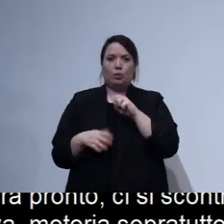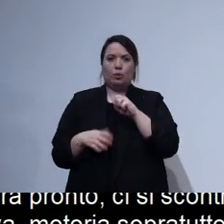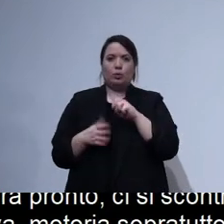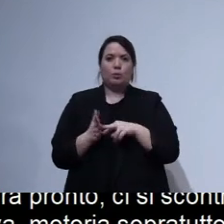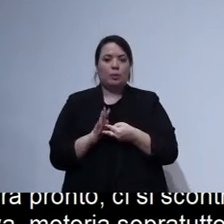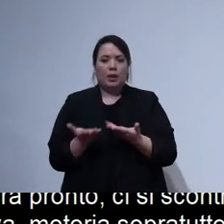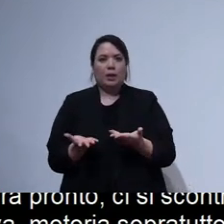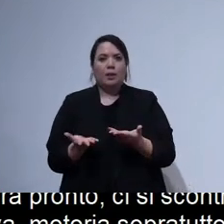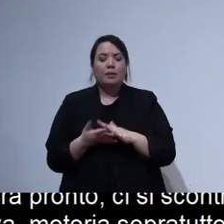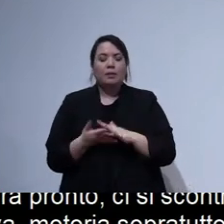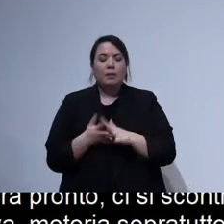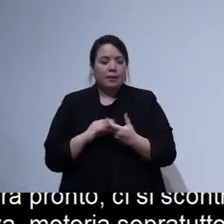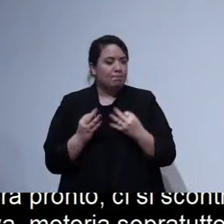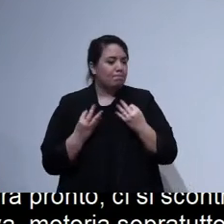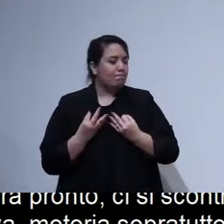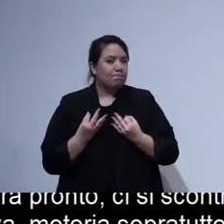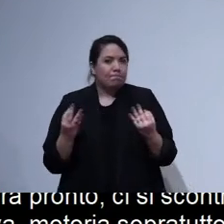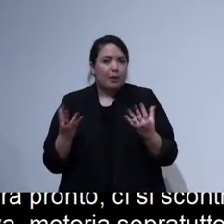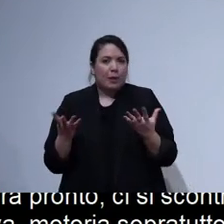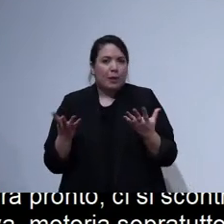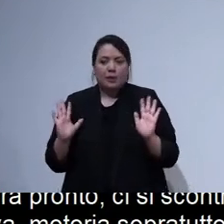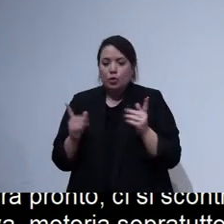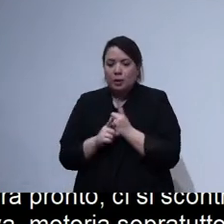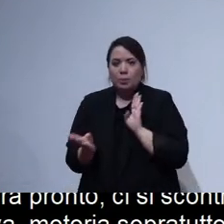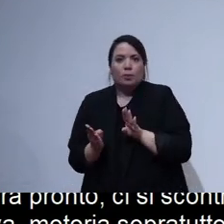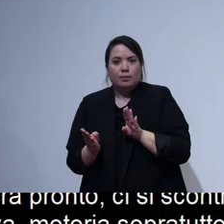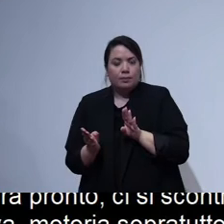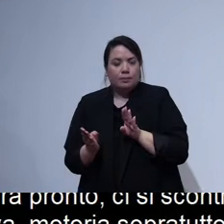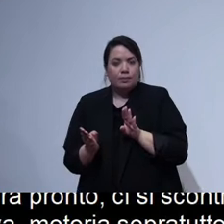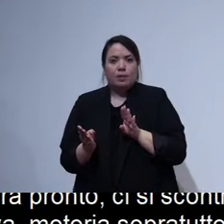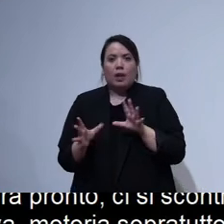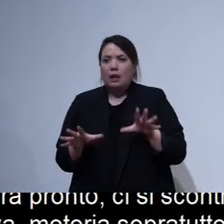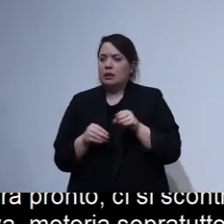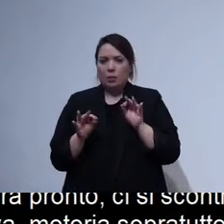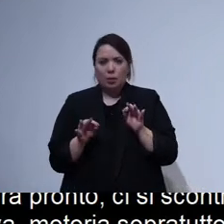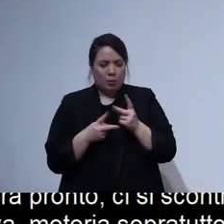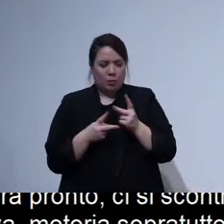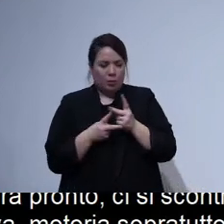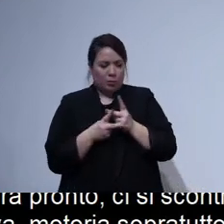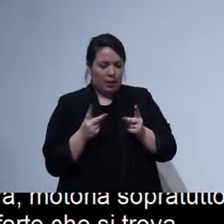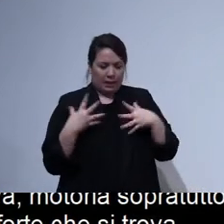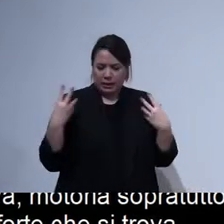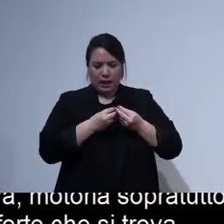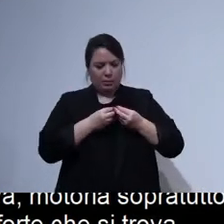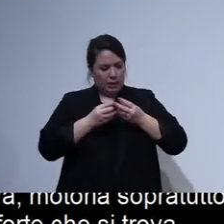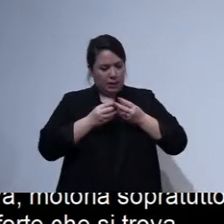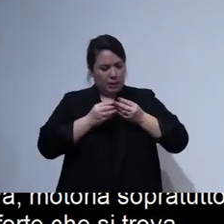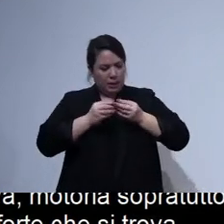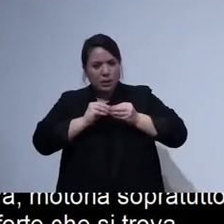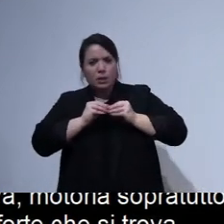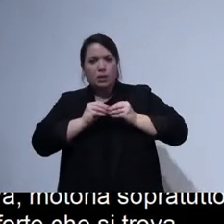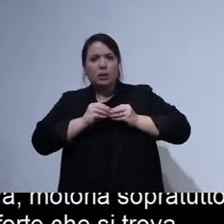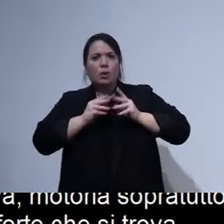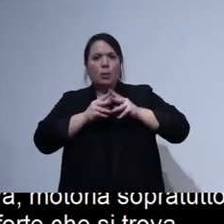'abbiamo accettato, perché non si può fare altro, però abbiamo deciso di iniziare a mettere in moto una macchina. Nel